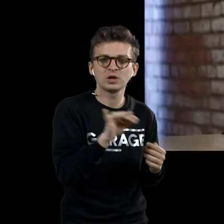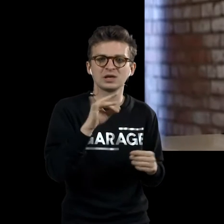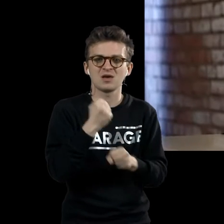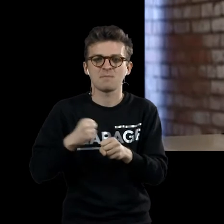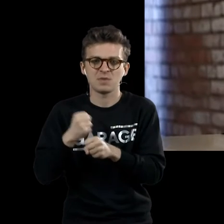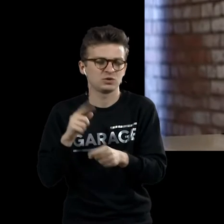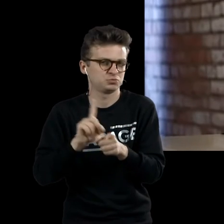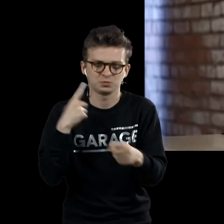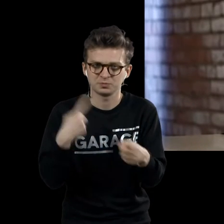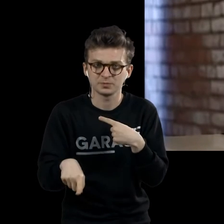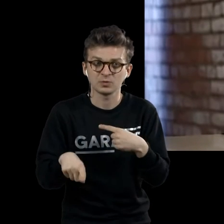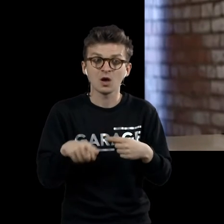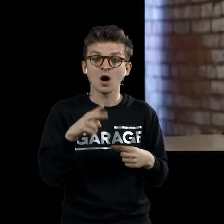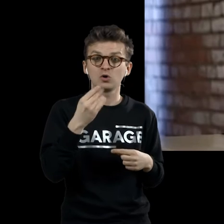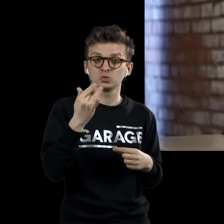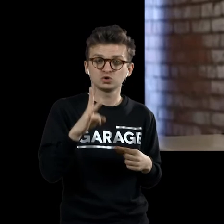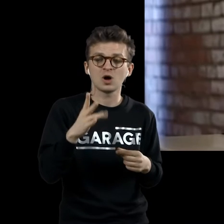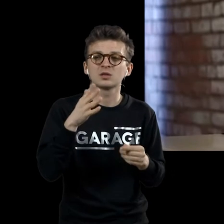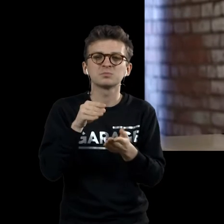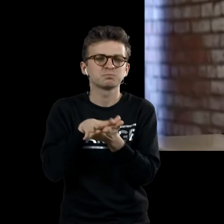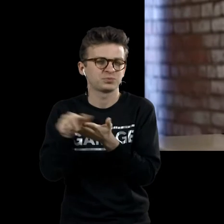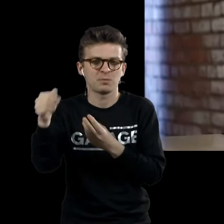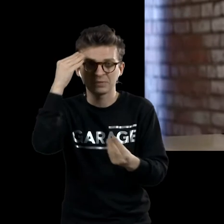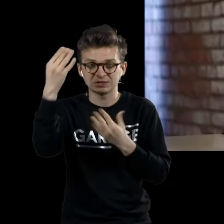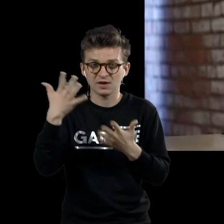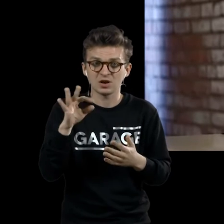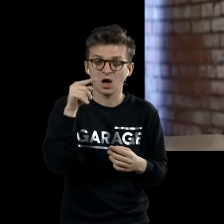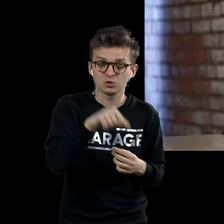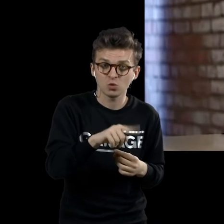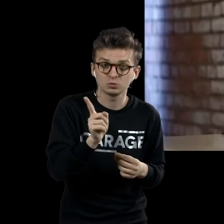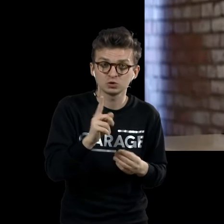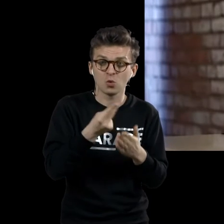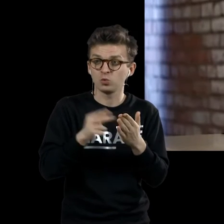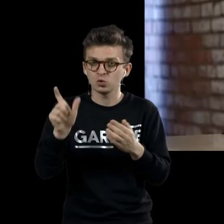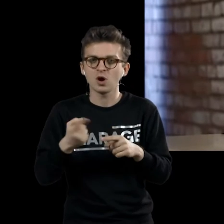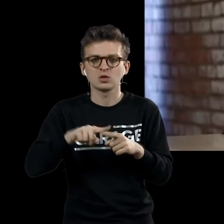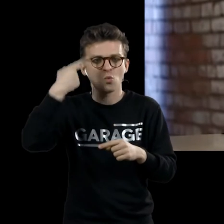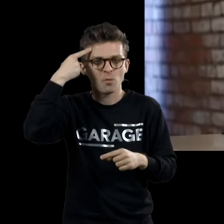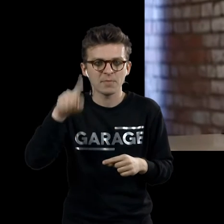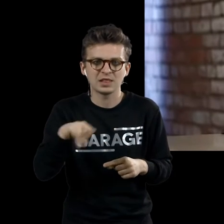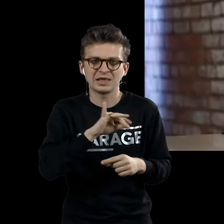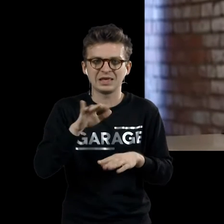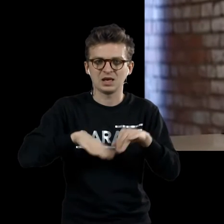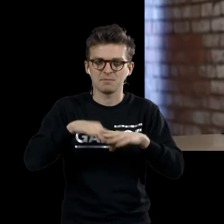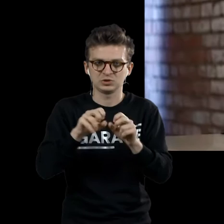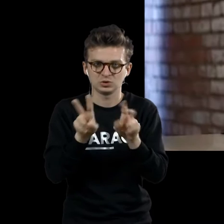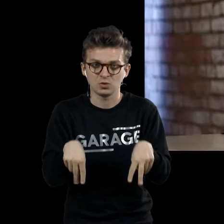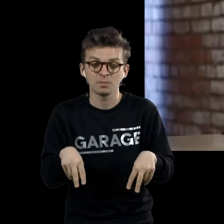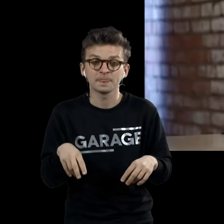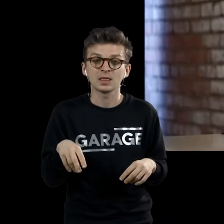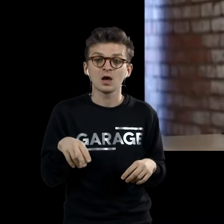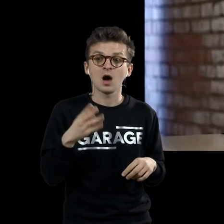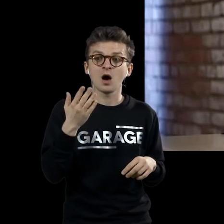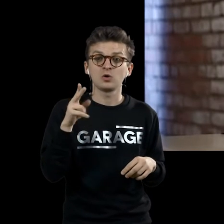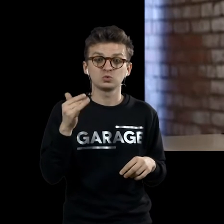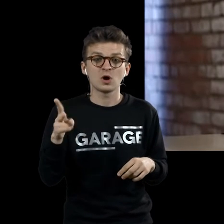Дюшана разрушил представление о том, что художник – это ремесло и умение. После Дюшана, после того, как он отказался